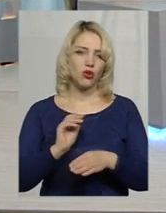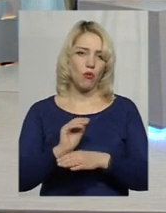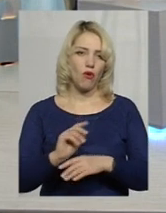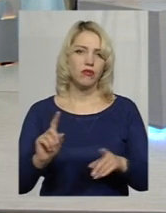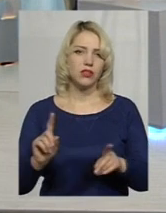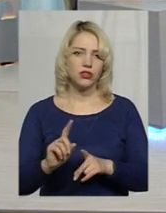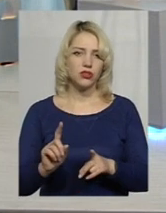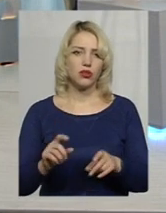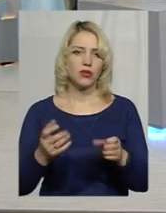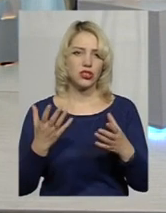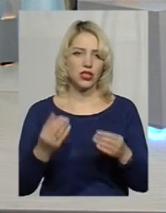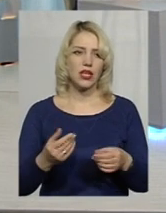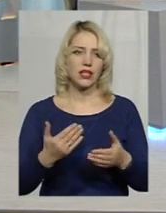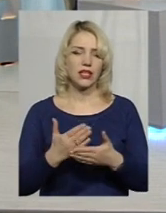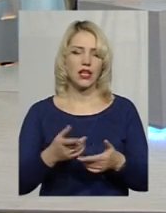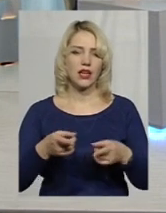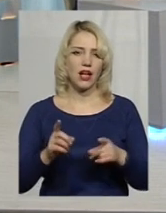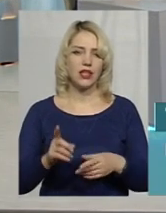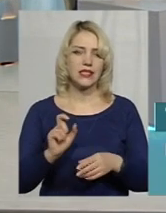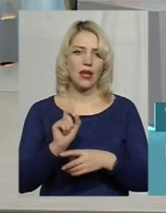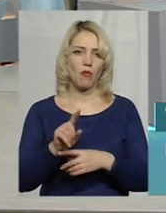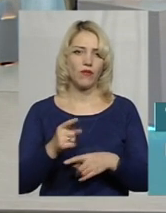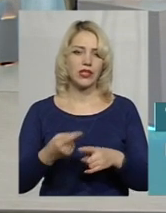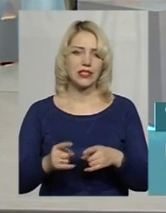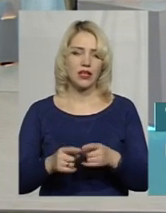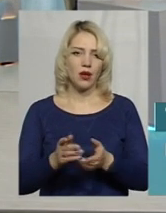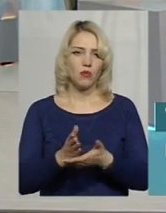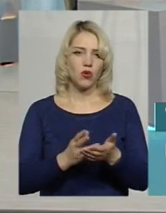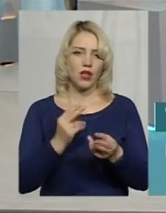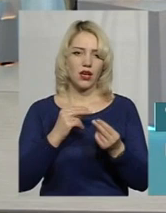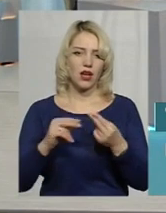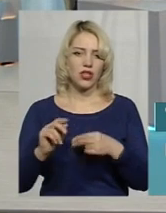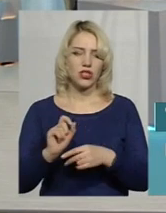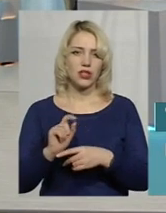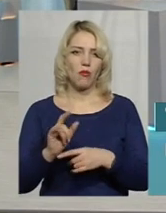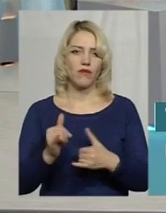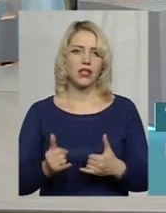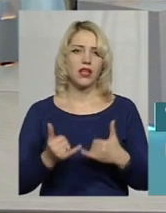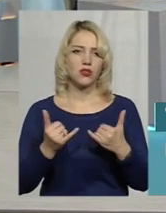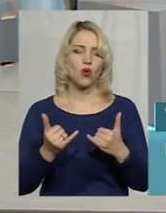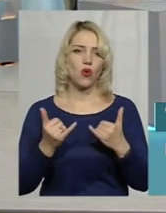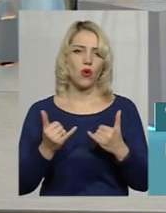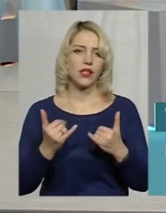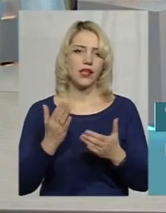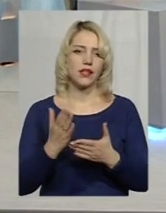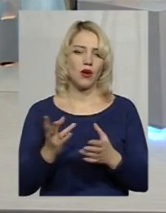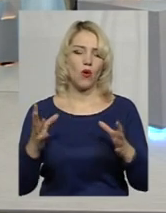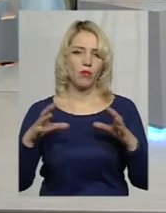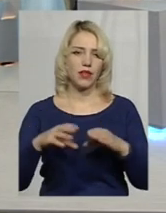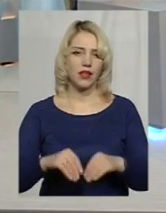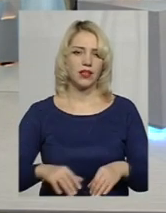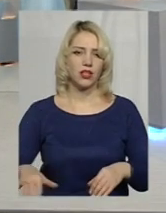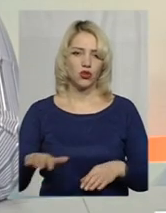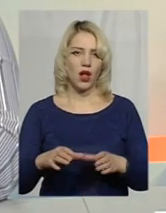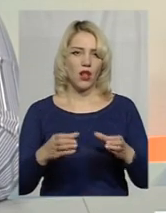щоб реально з'явився замовник цієї послуги. І найкращим замовником на сьогодні має бути об'єднана територіальна